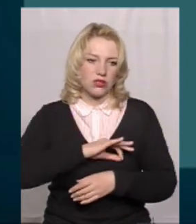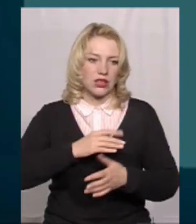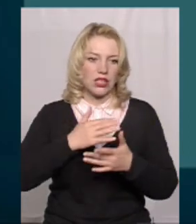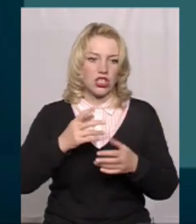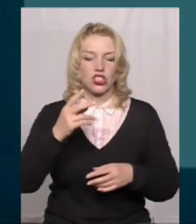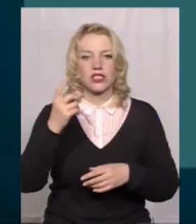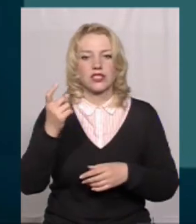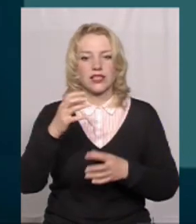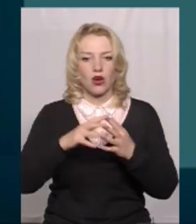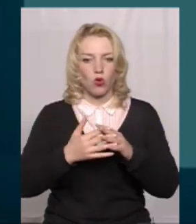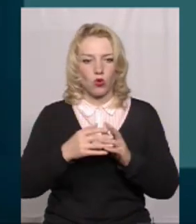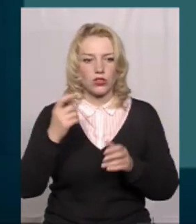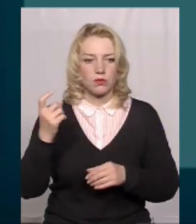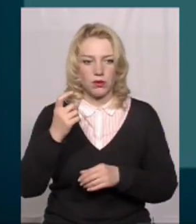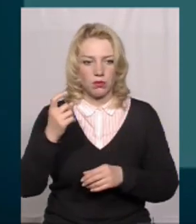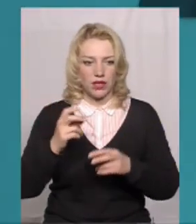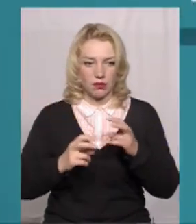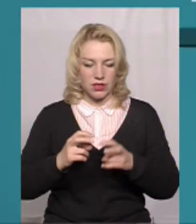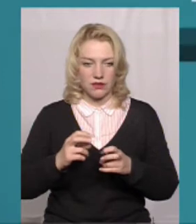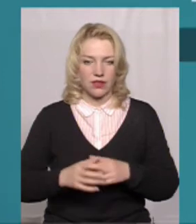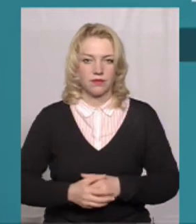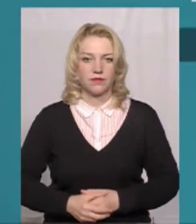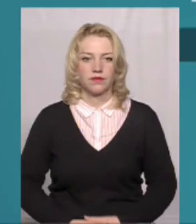використанні засобів захисту рослин.